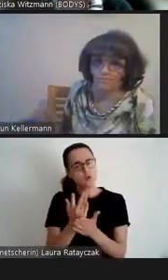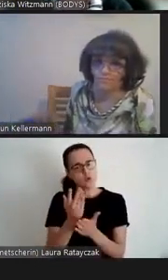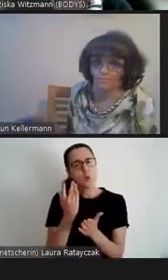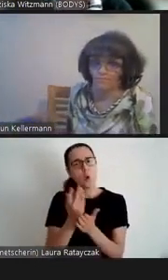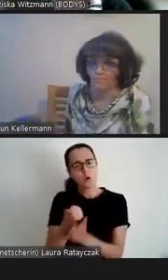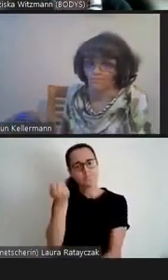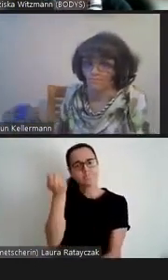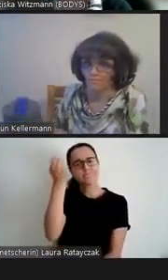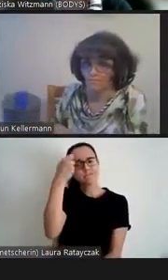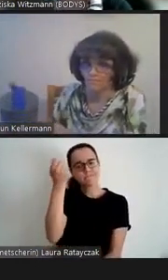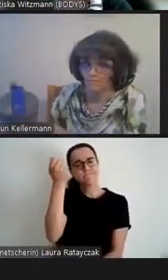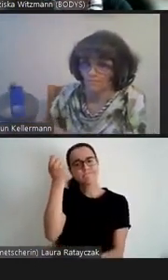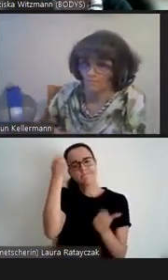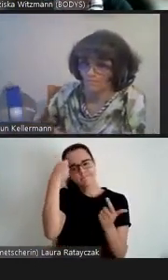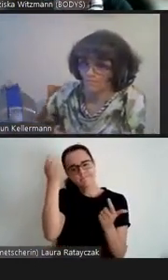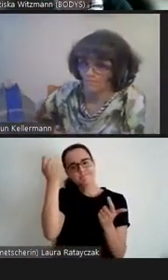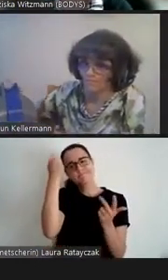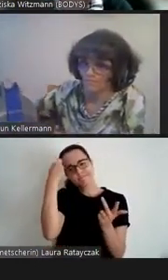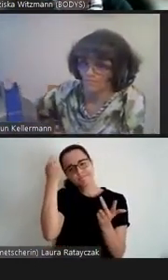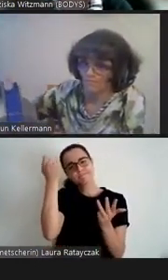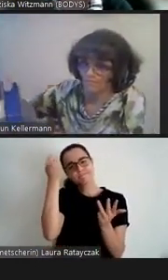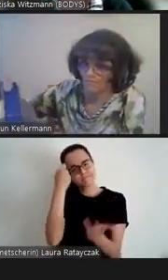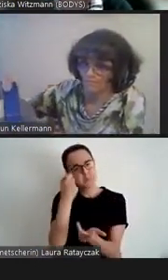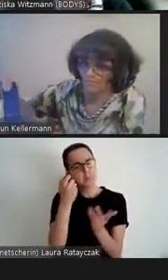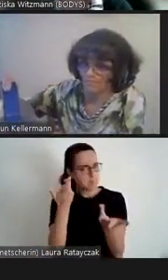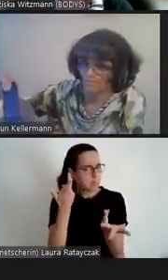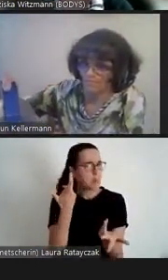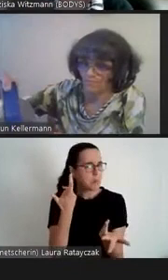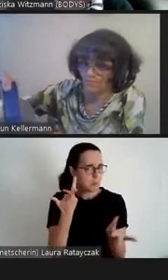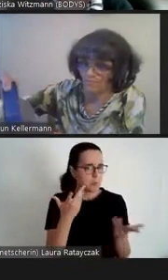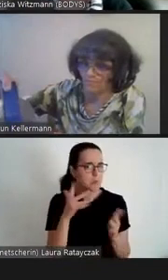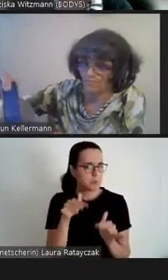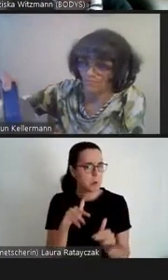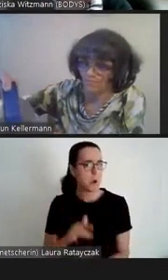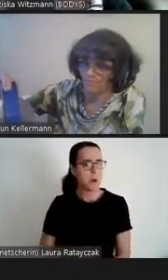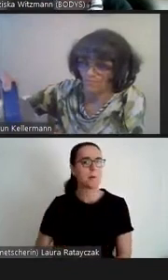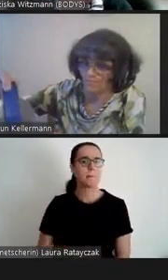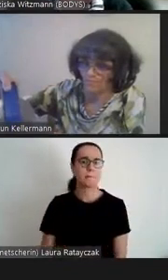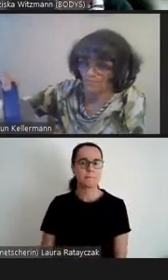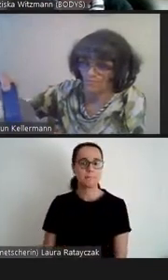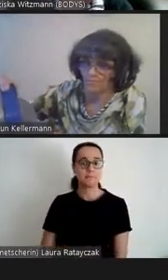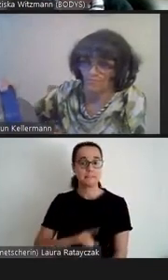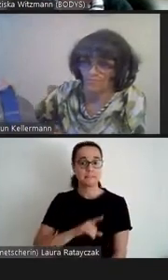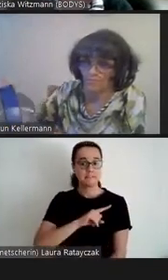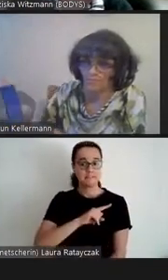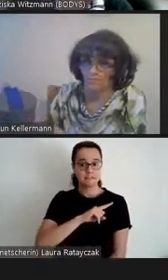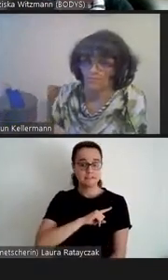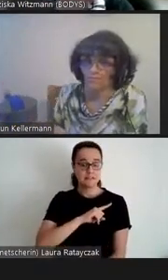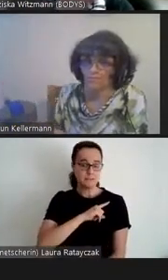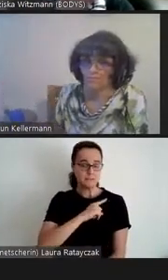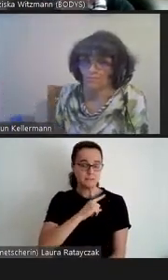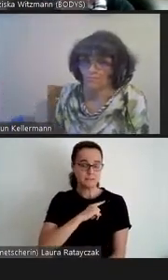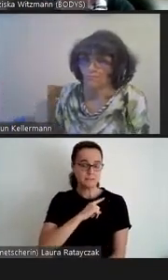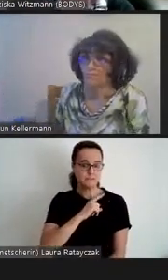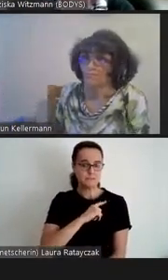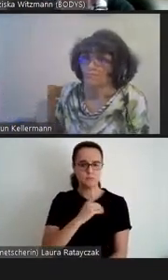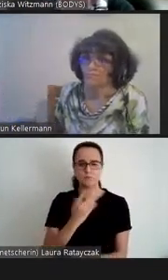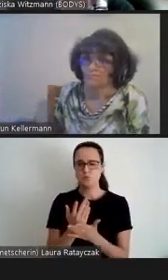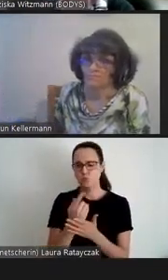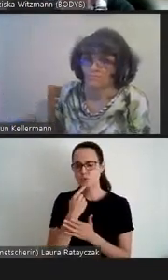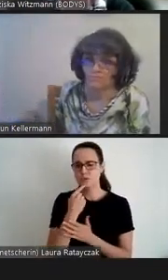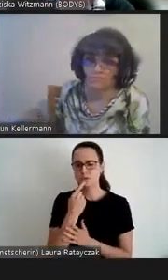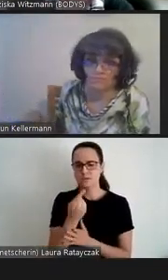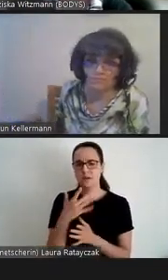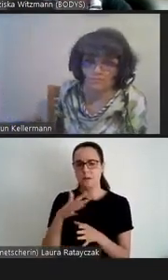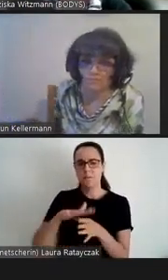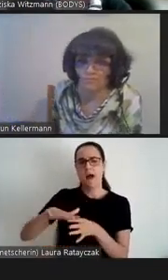fällt uns da schon ein bisschen was ein. Ich selbst arbeite, wie gesagt, im Bereich der